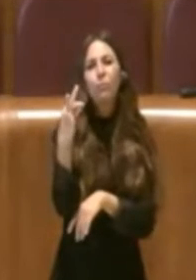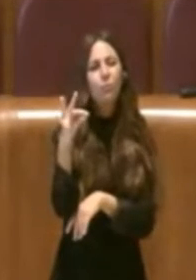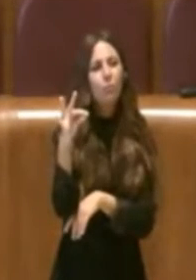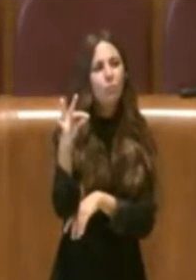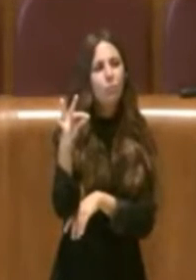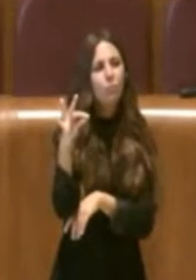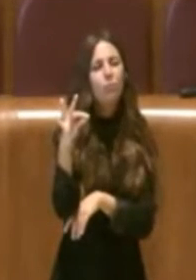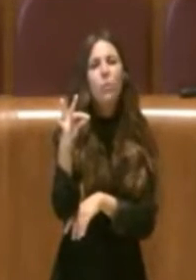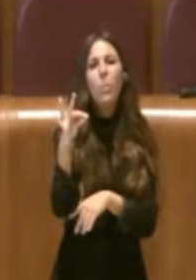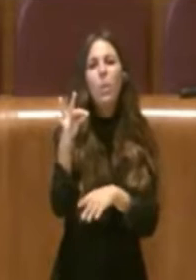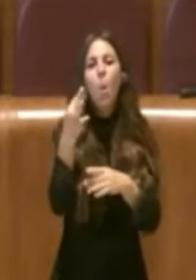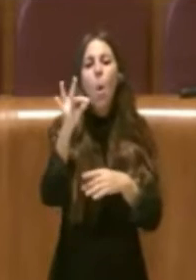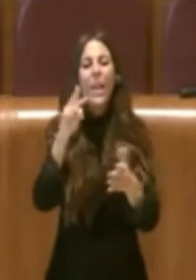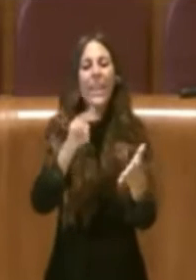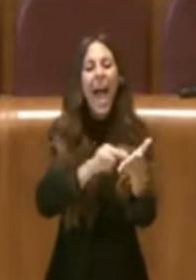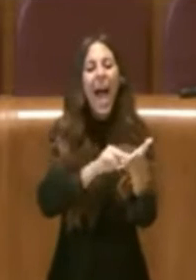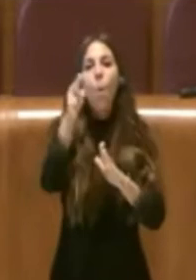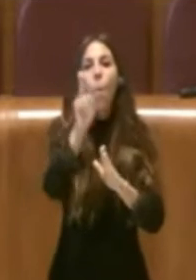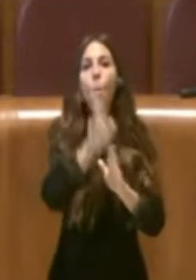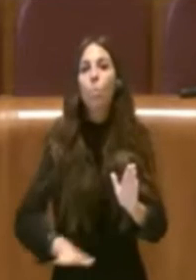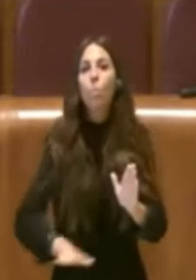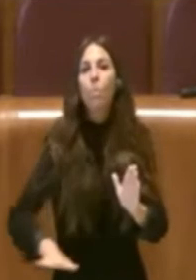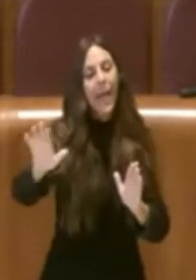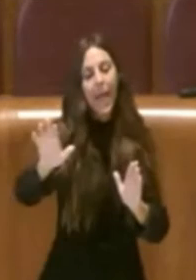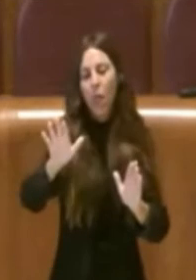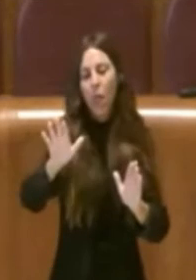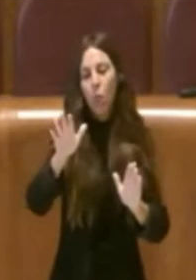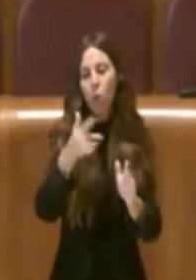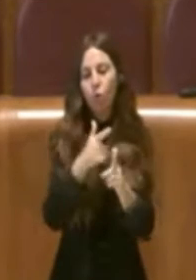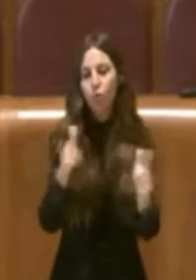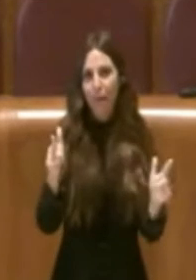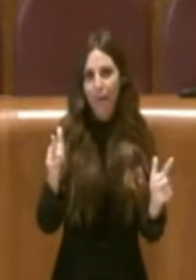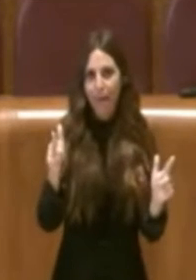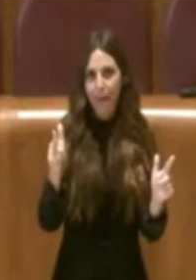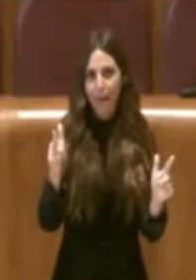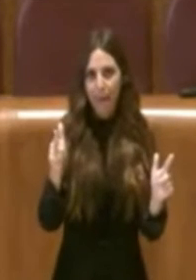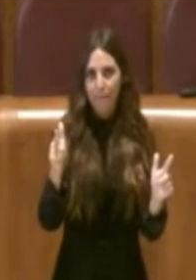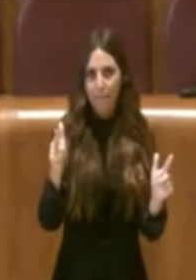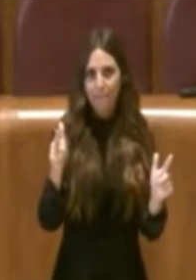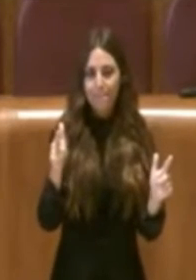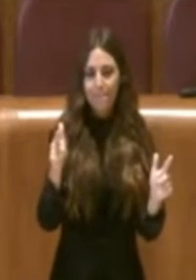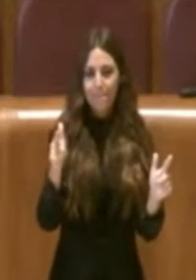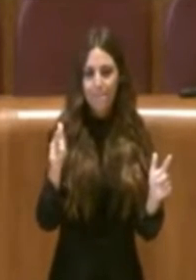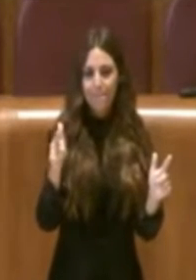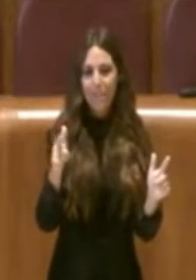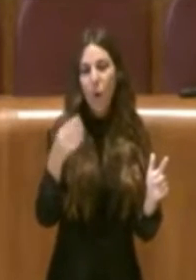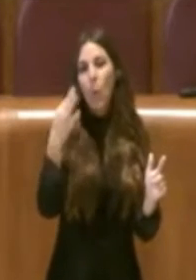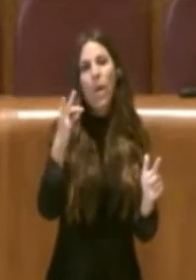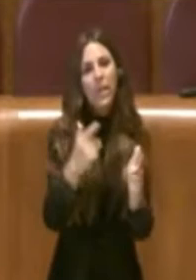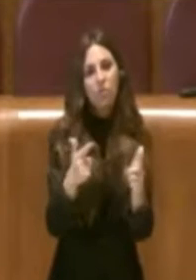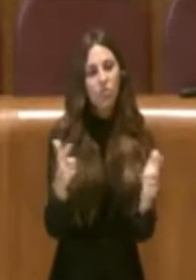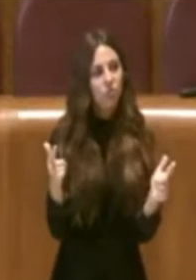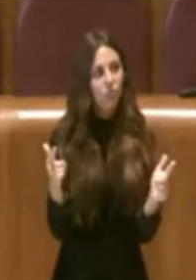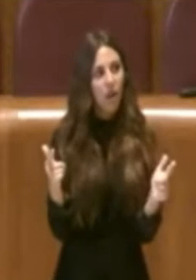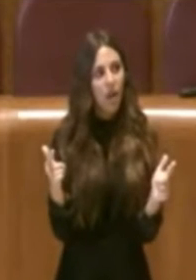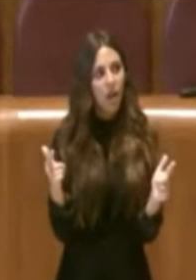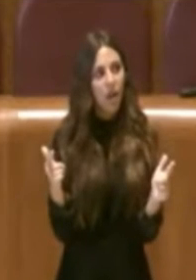livello architettonico, urbanistico, non è che eccella per qualità